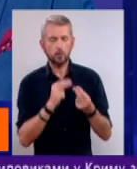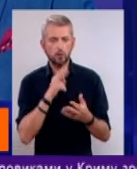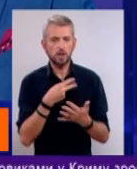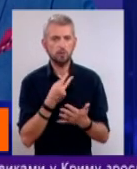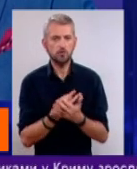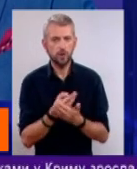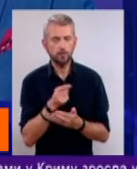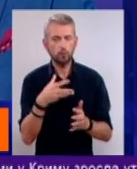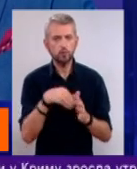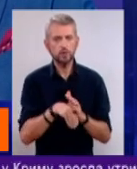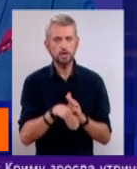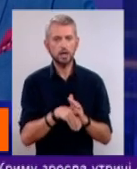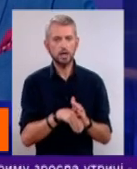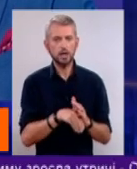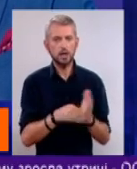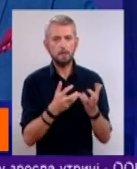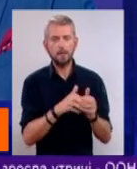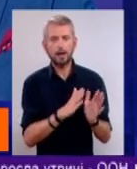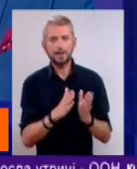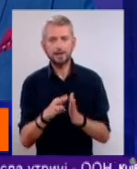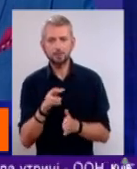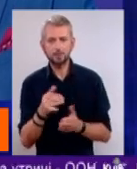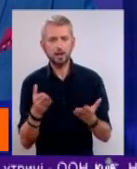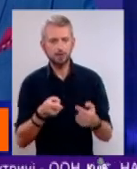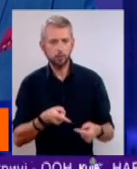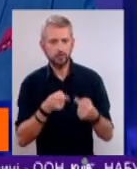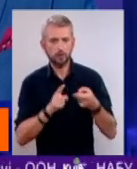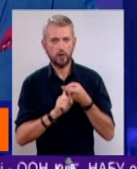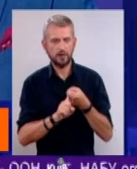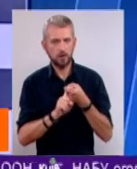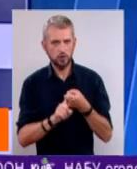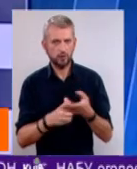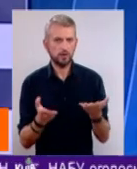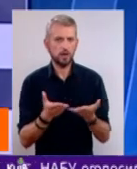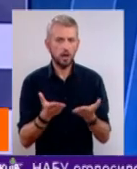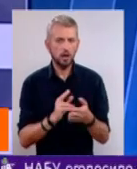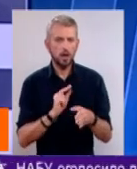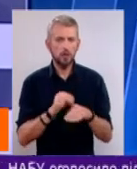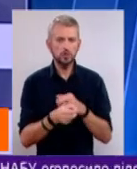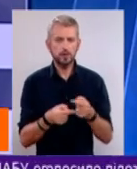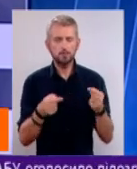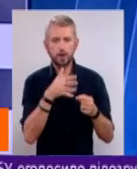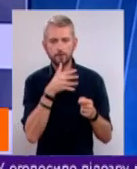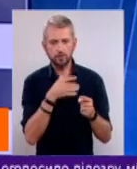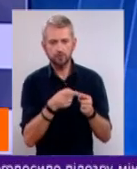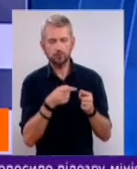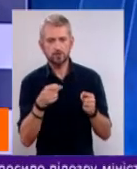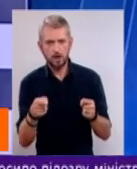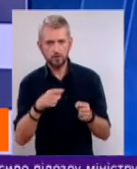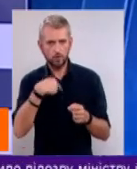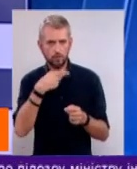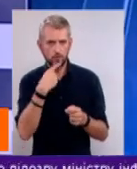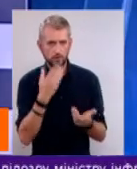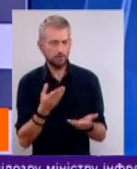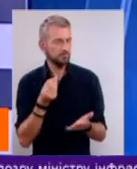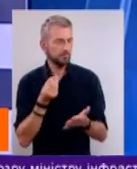механізми, які протистоять залежності, які через певний проміжок часу, говорять,